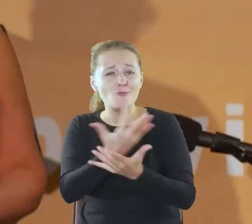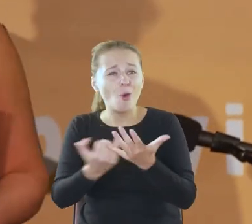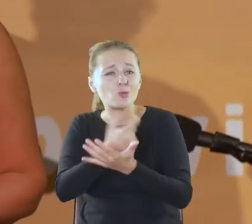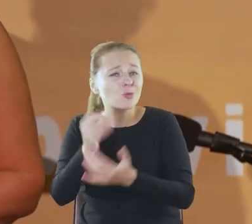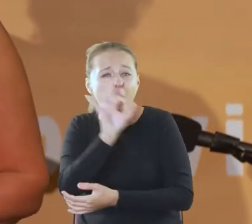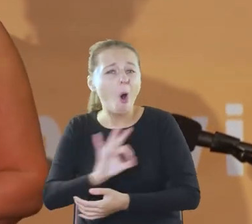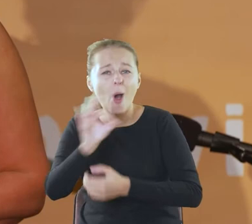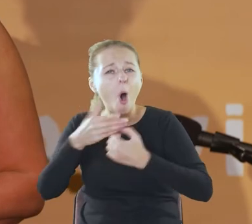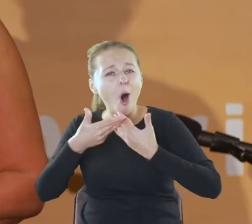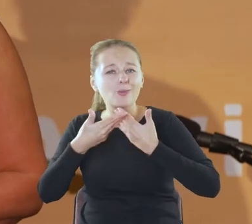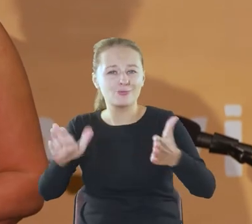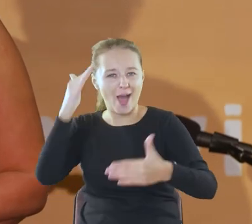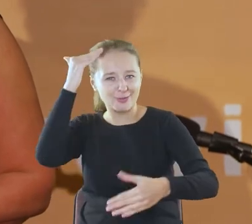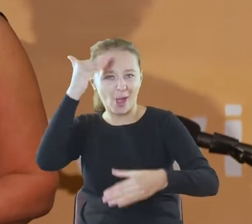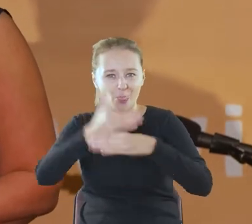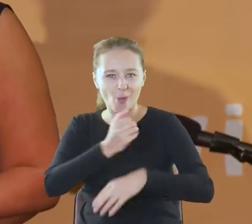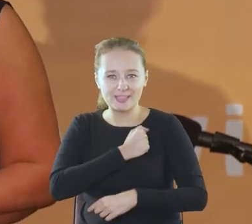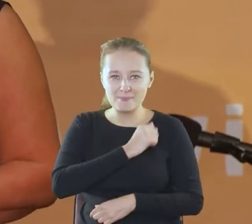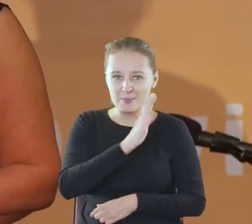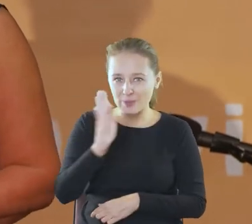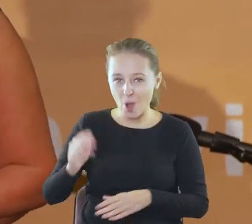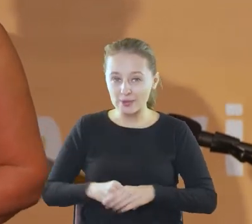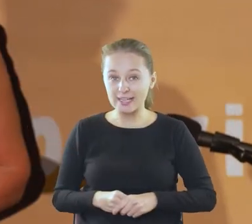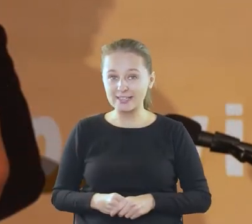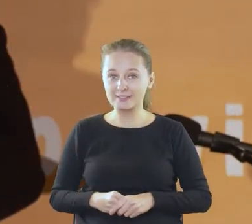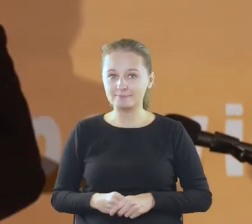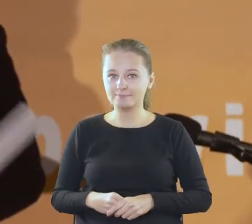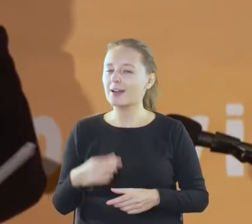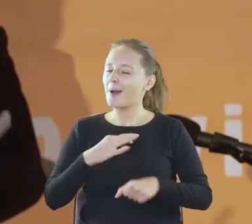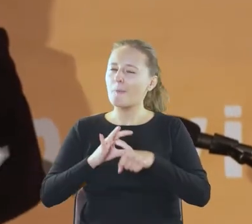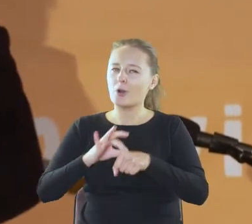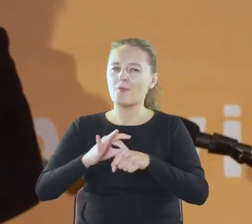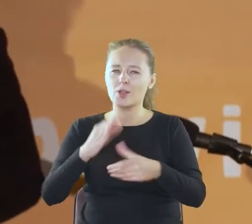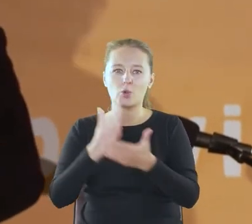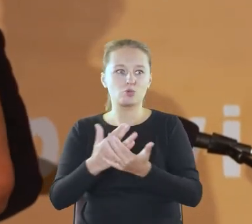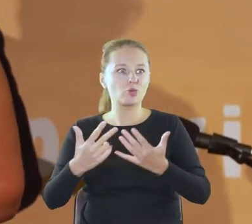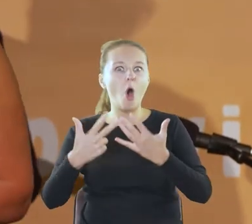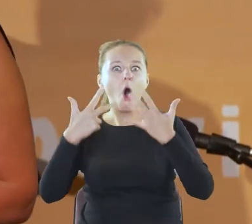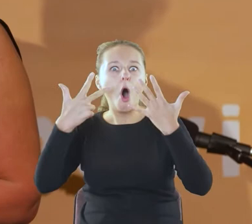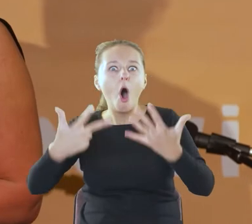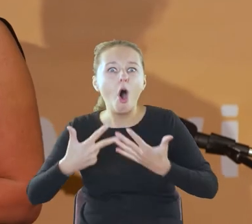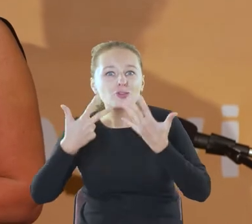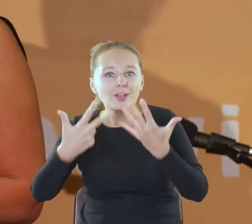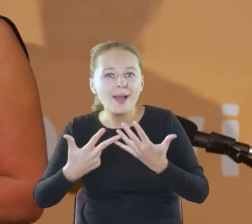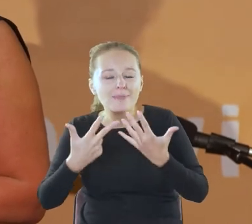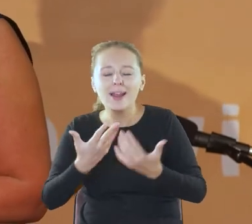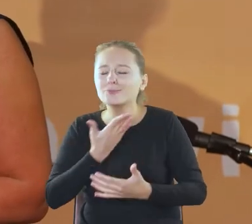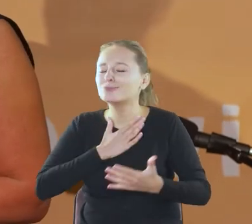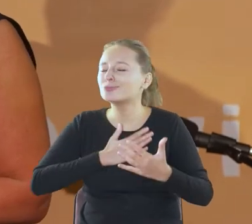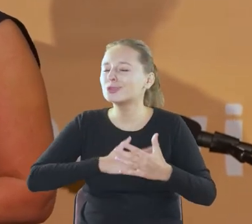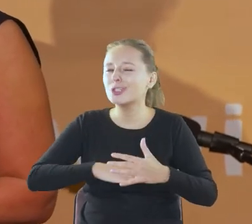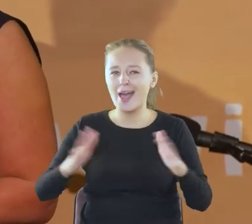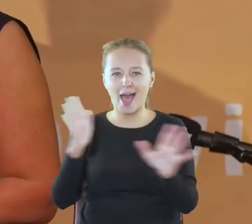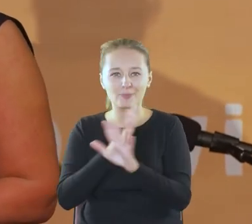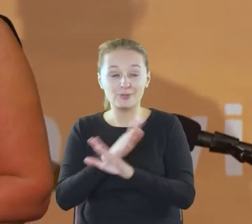otwarcia Nocy Bibliotek. Prowadzę ją od ośmiu lat w CEO bardzo przyjaznej atmosferze i tegoroczne